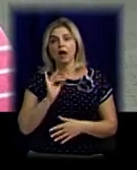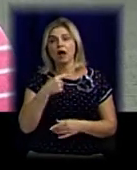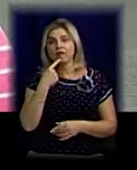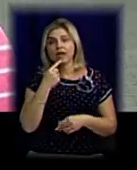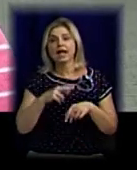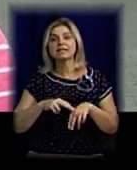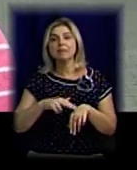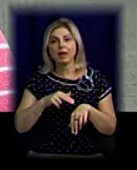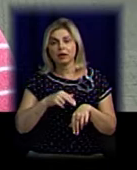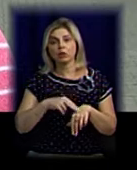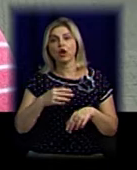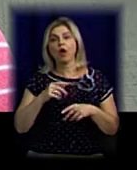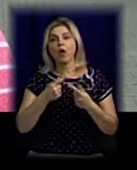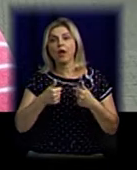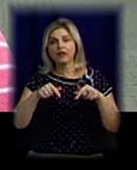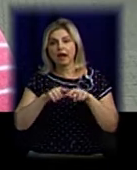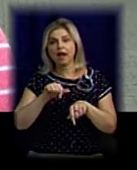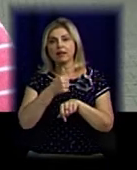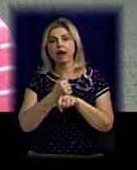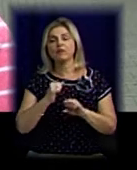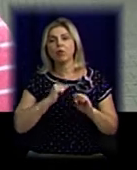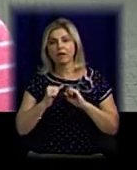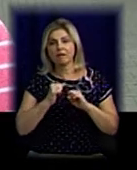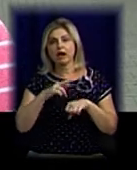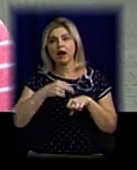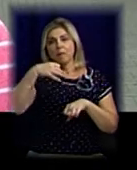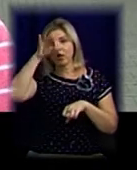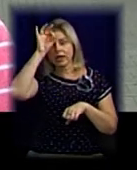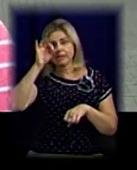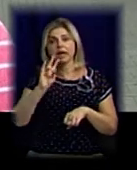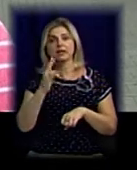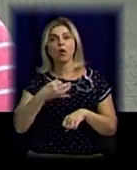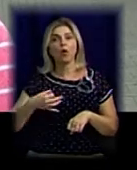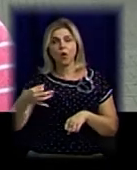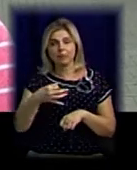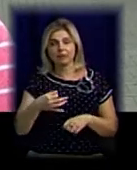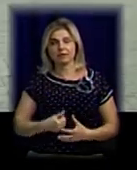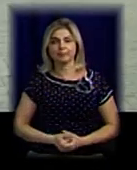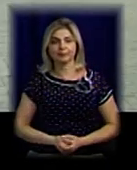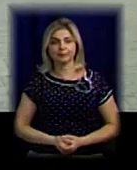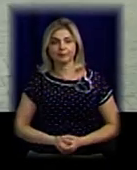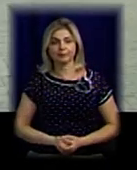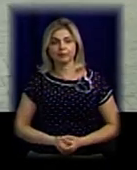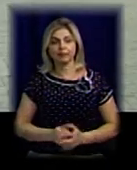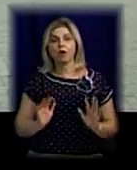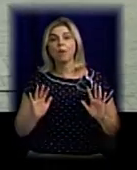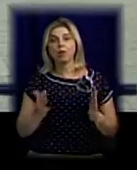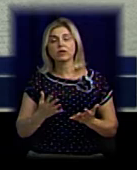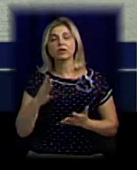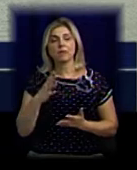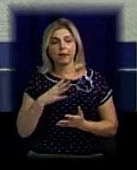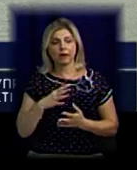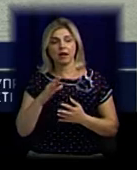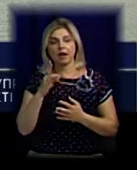інспектор відділу комунікацій головного управління Національної поліції Миколаївської області Антоніна Лашта. Подія сталася за місцем